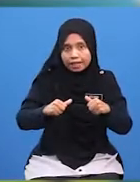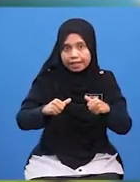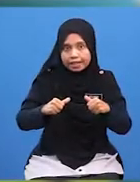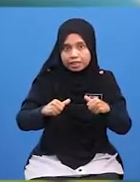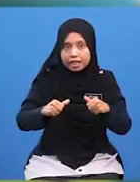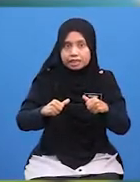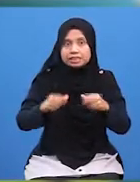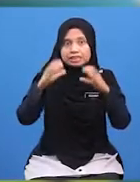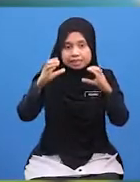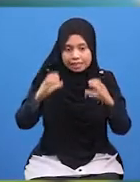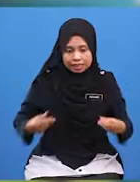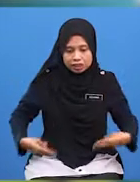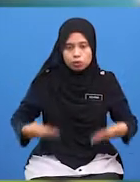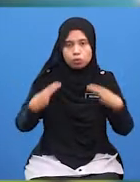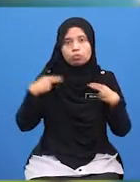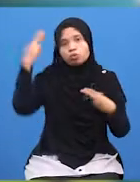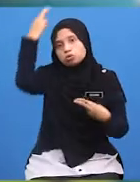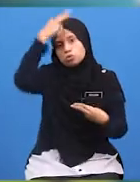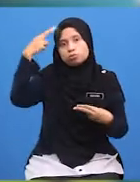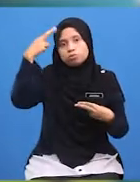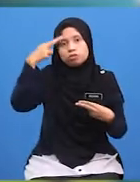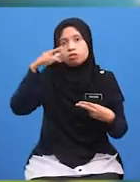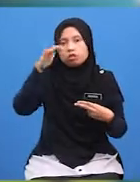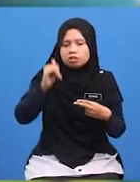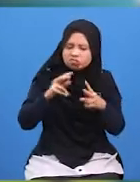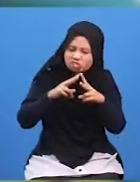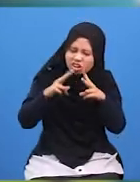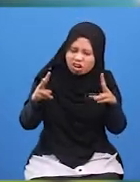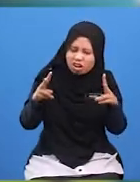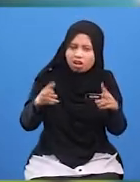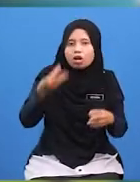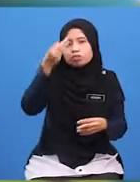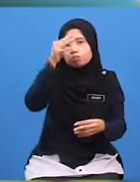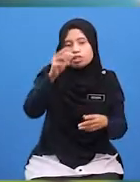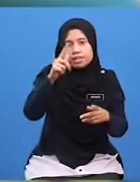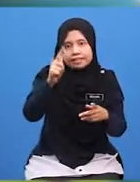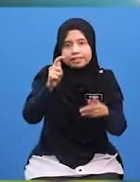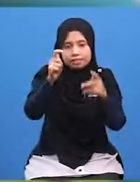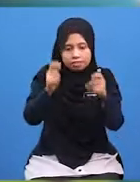Rasulullah S.A.W. Yang sangat Memuliakan Tetamu